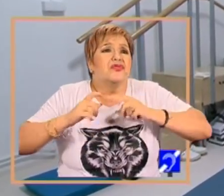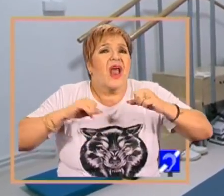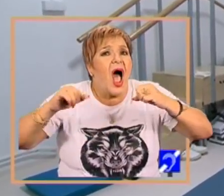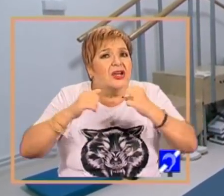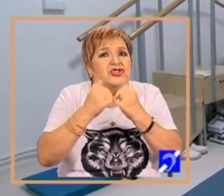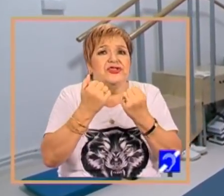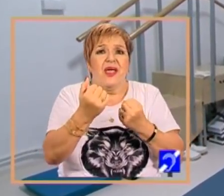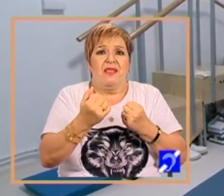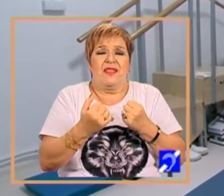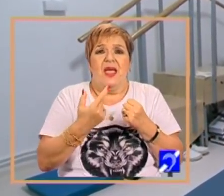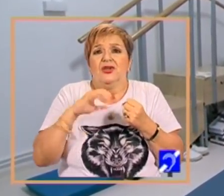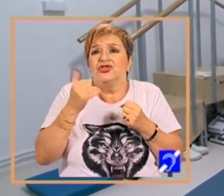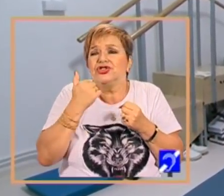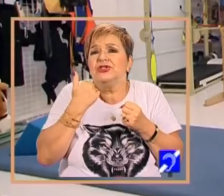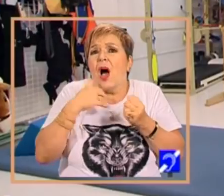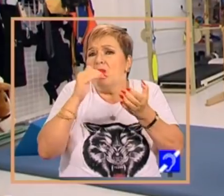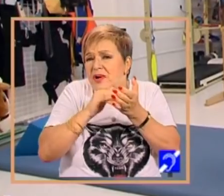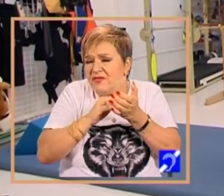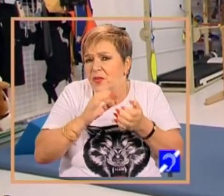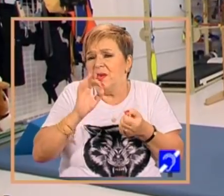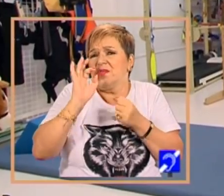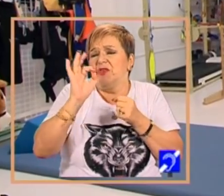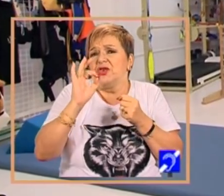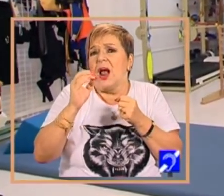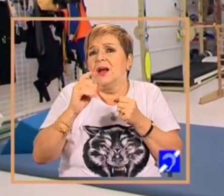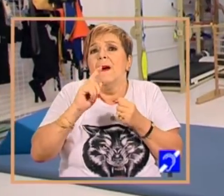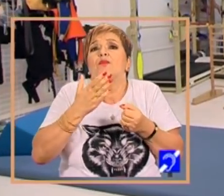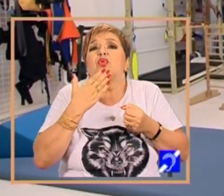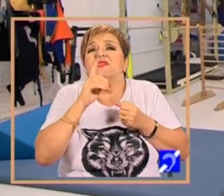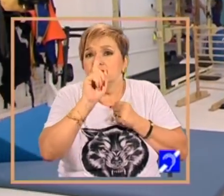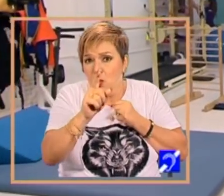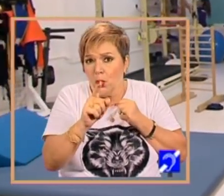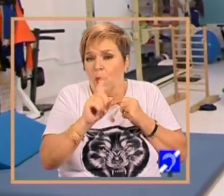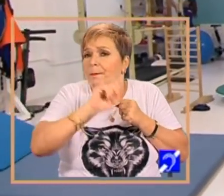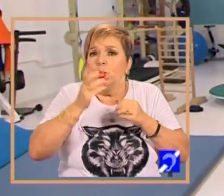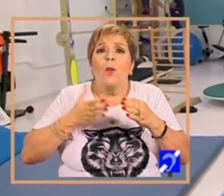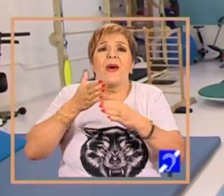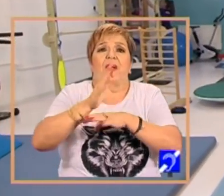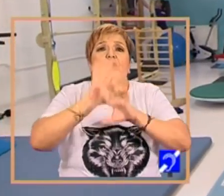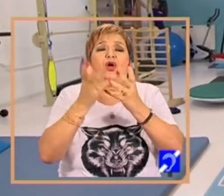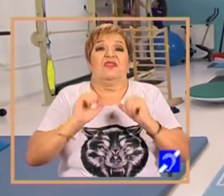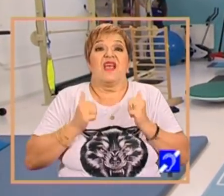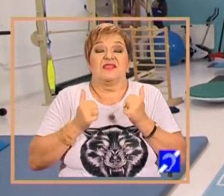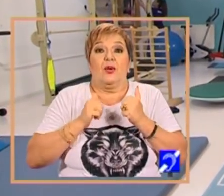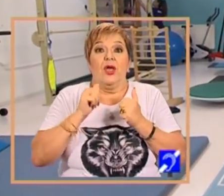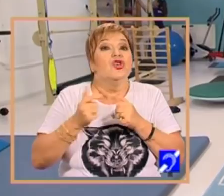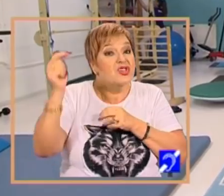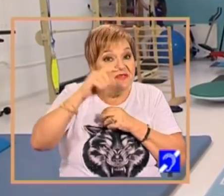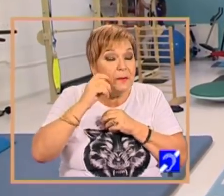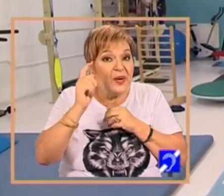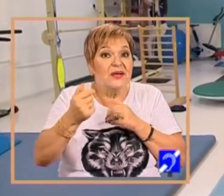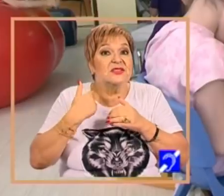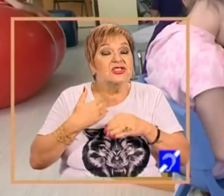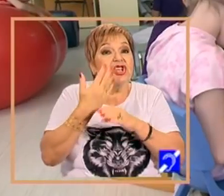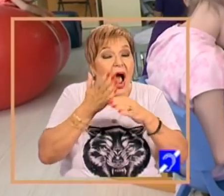vieții și au o dizabilitate temporară, nu neapărat pe tot parcursul vieții. Și foarte important pentru noi ca